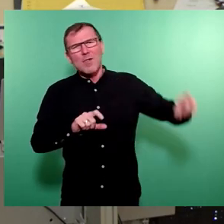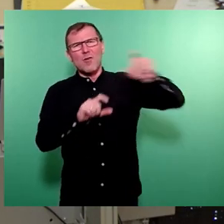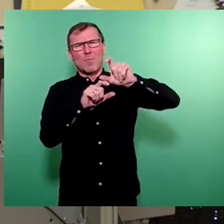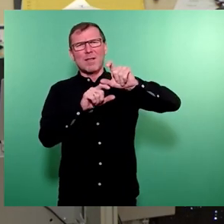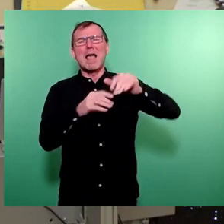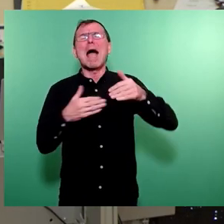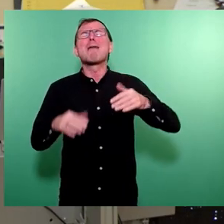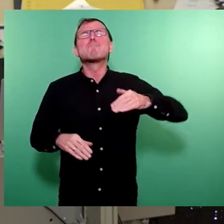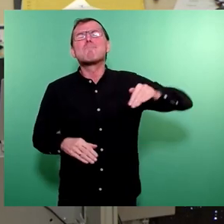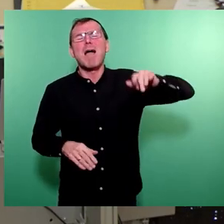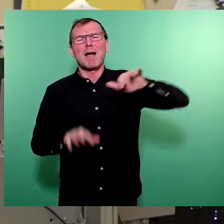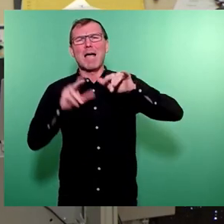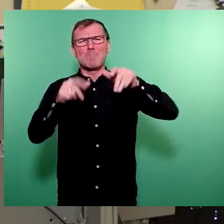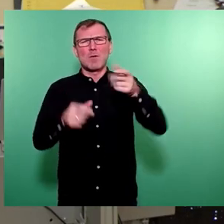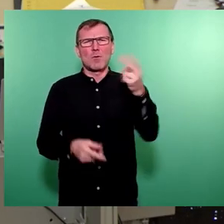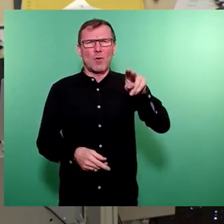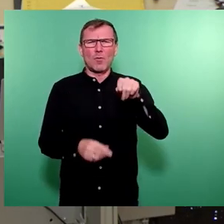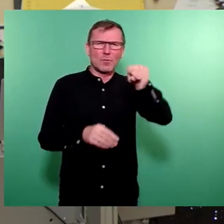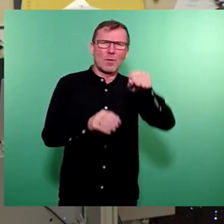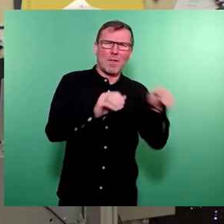Millionen Euro, die dort versteckt sind.